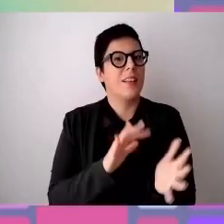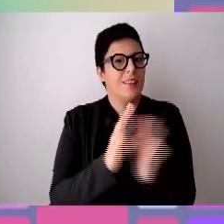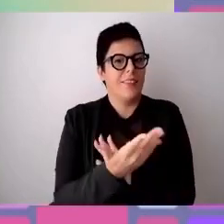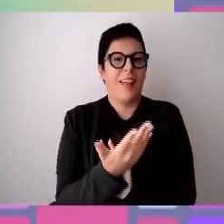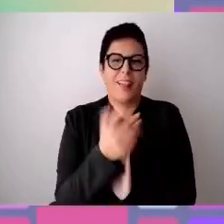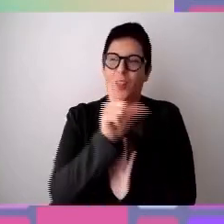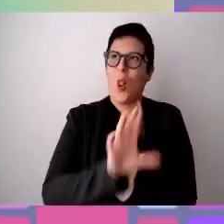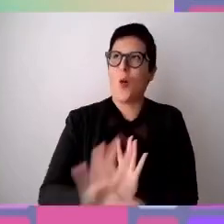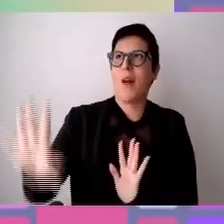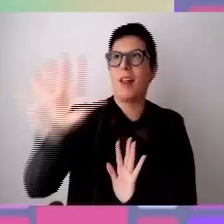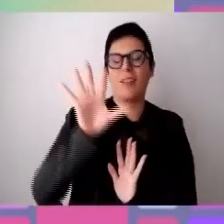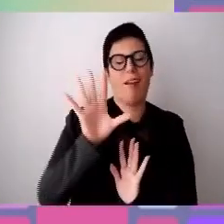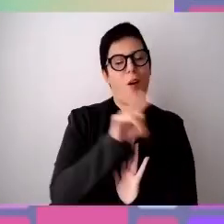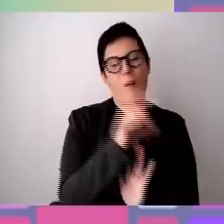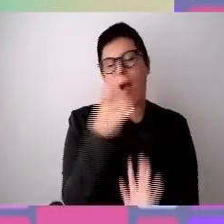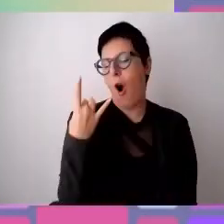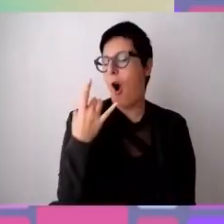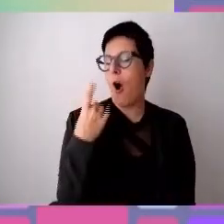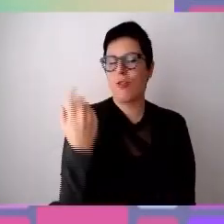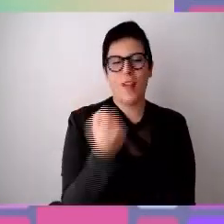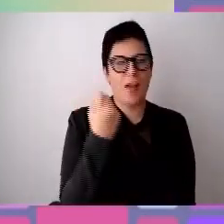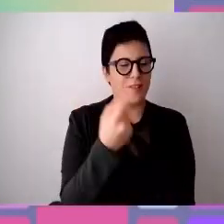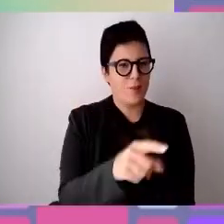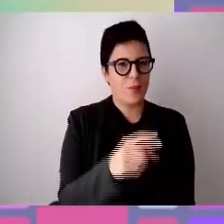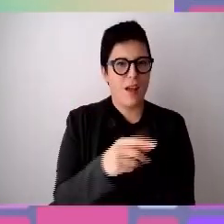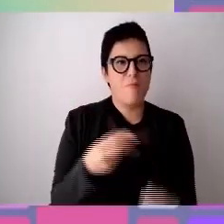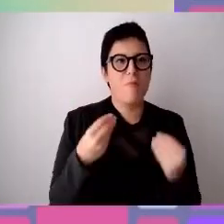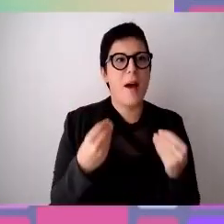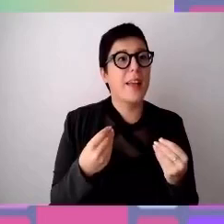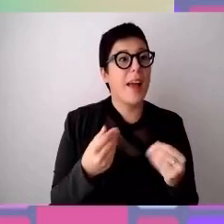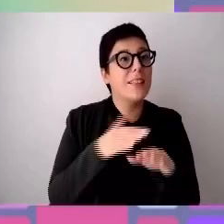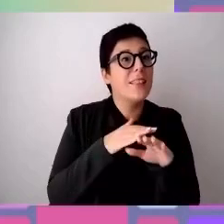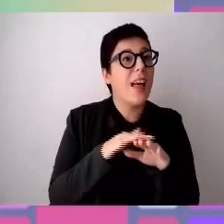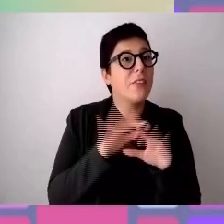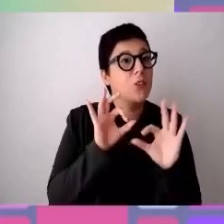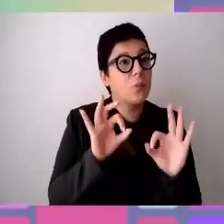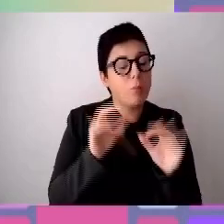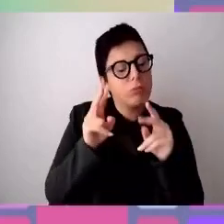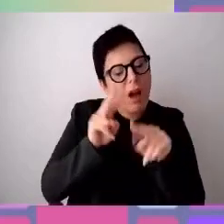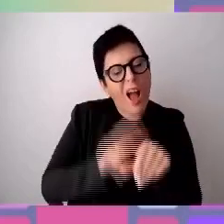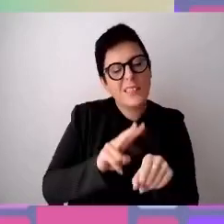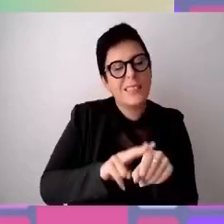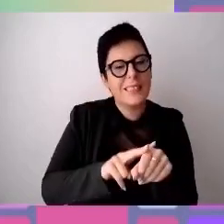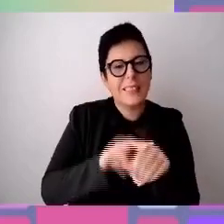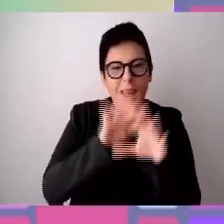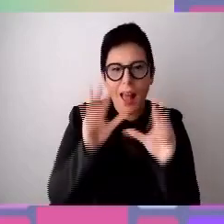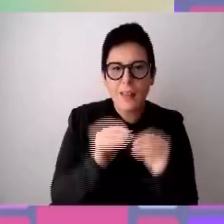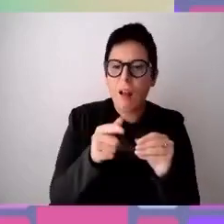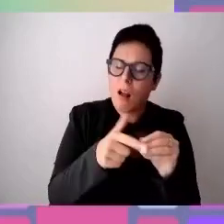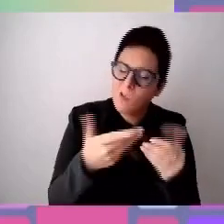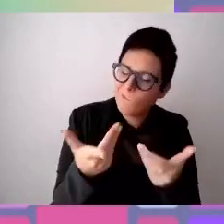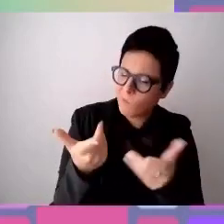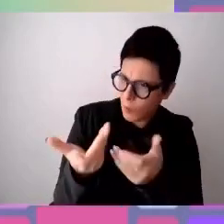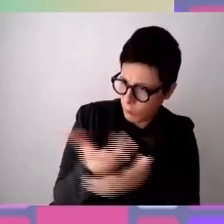sulla Lombardia, perché è un servizio di assistenza, un servizio di presa in carico,